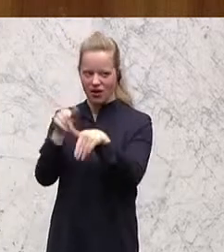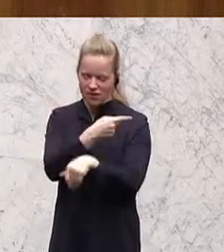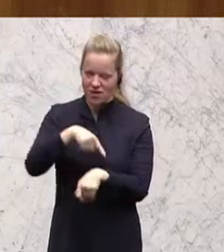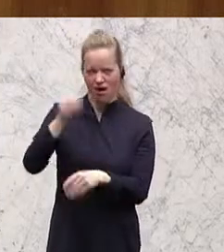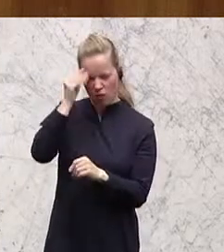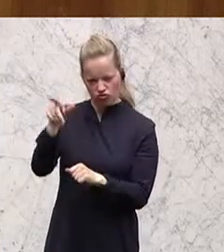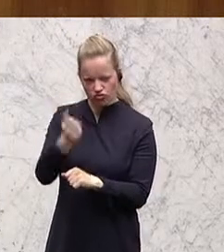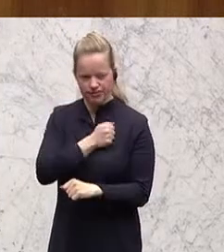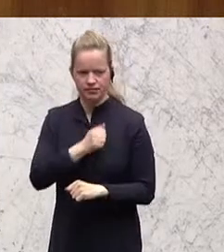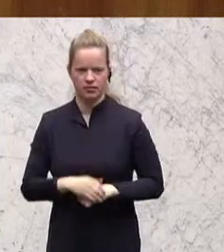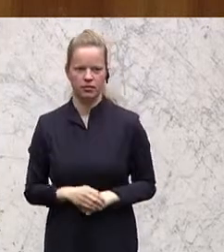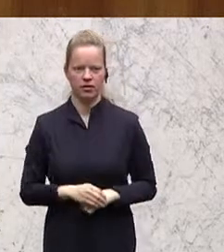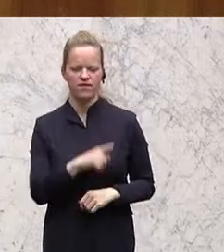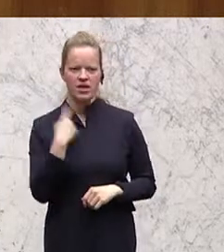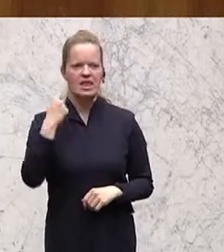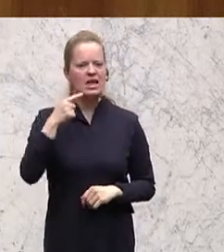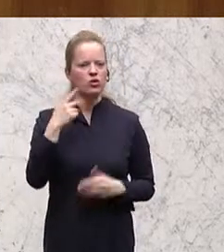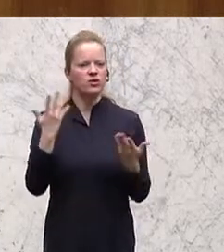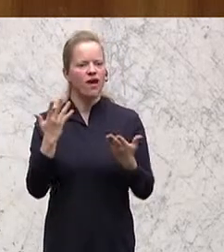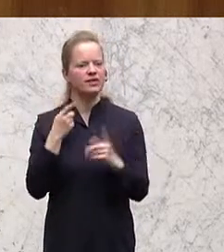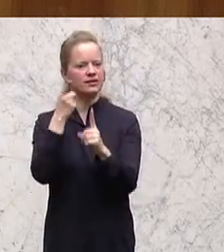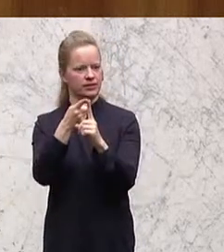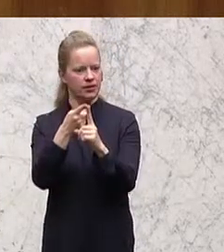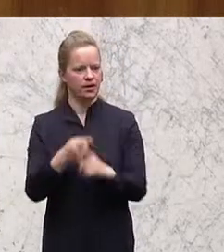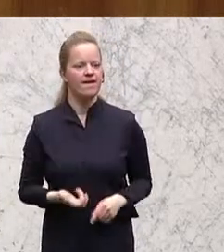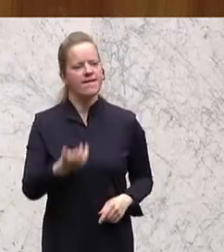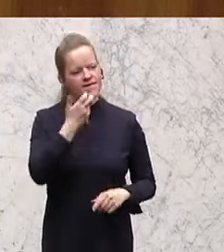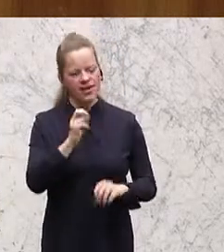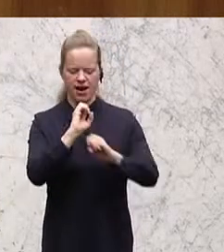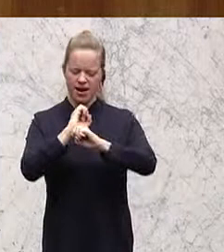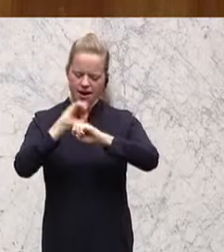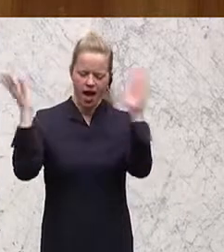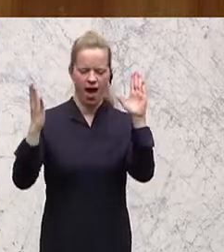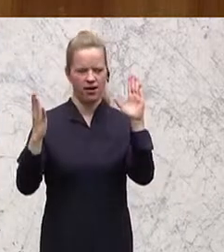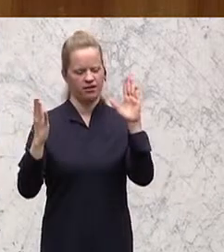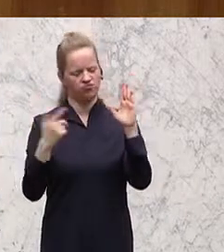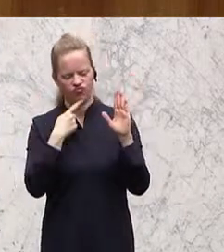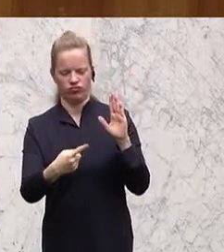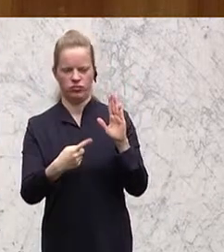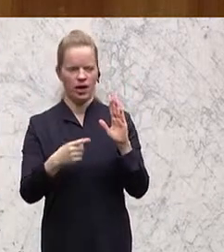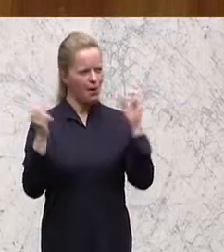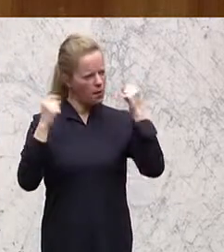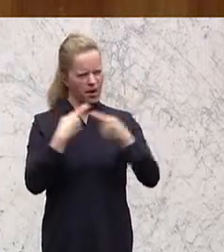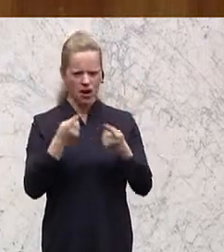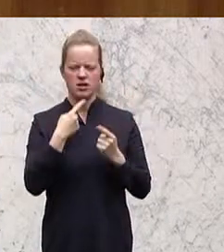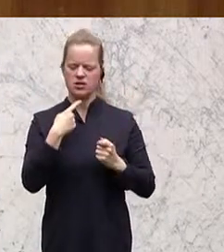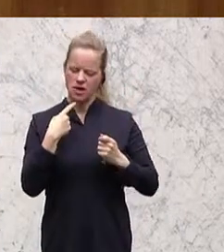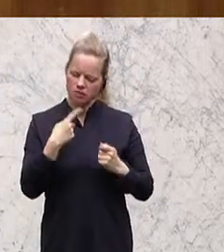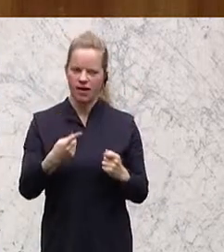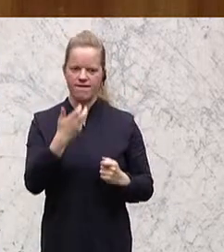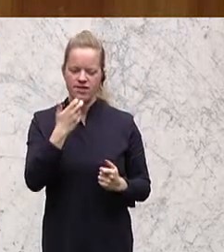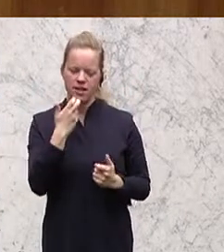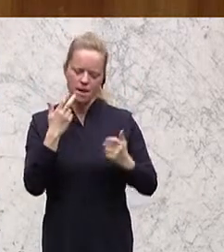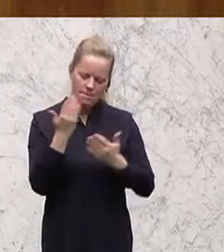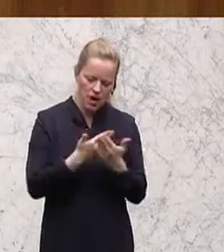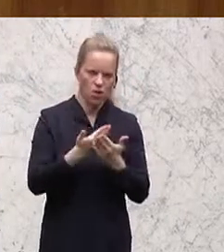geht es uns NEOS jetzt hier eigentlich? Wir wollen ein klares Bekenntnis dieser Republik zur Bildung, Wissenschaft und Forschung. Wir